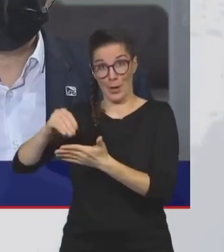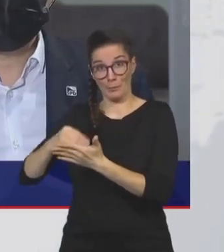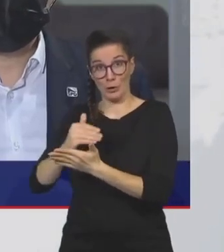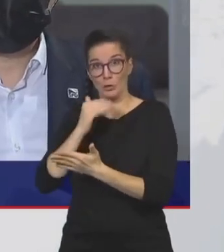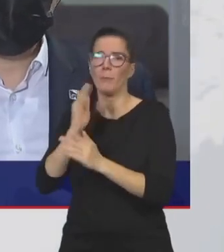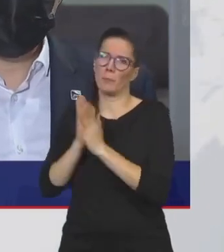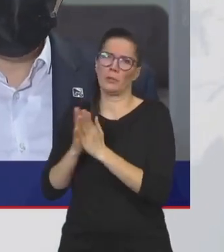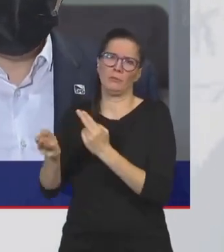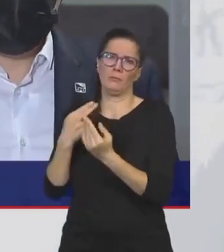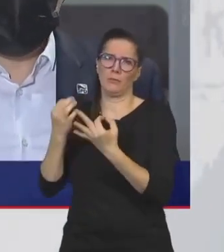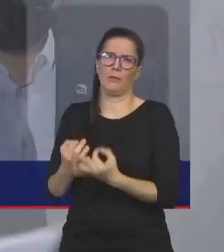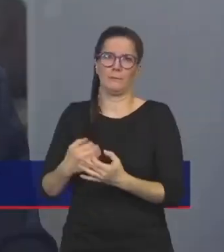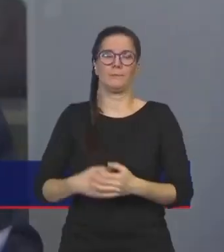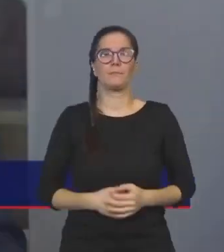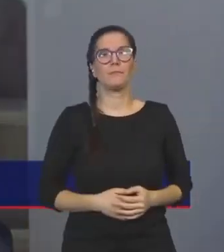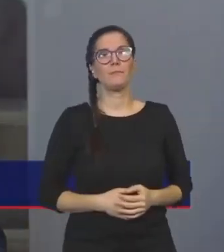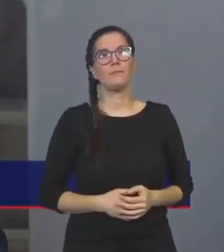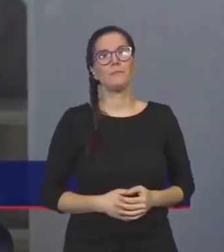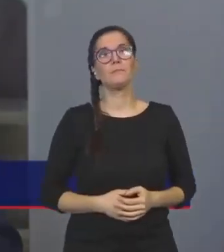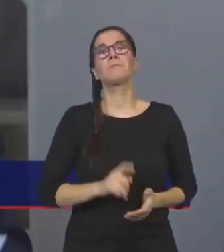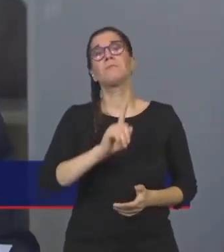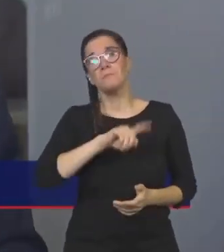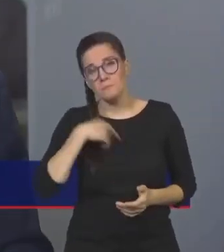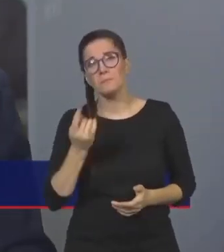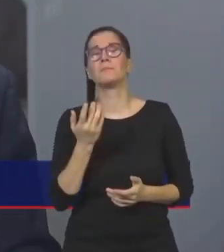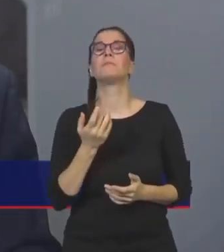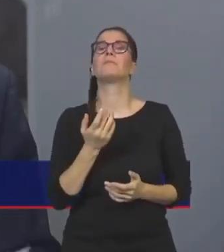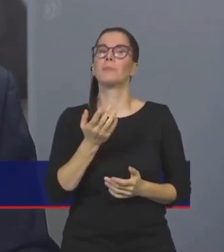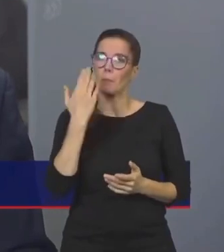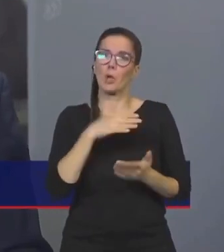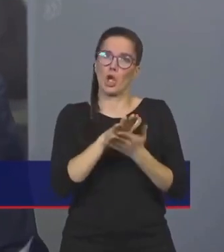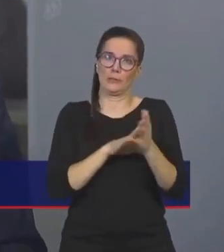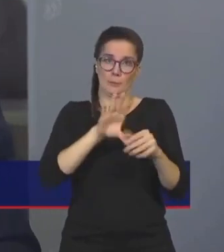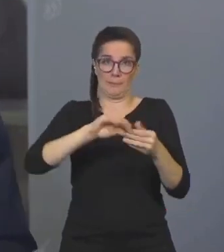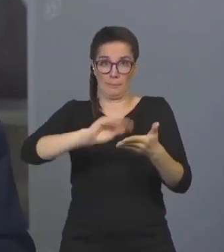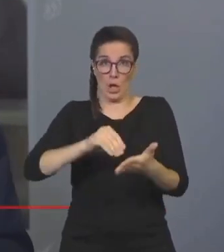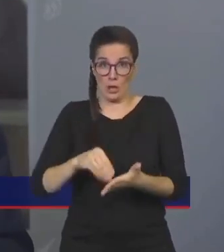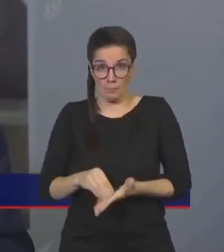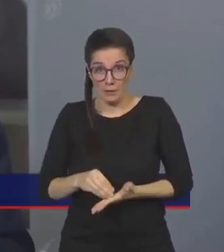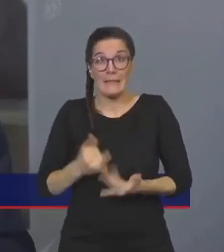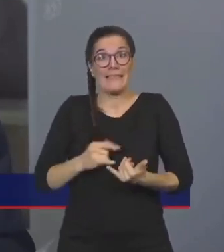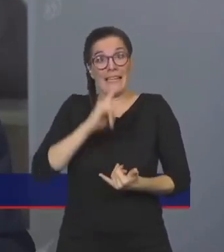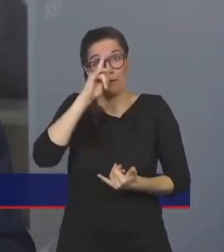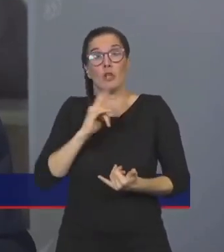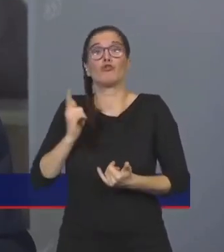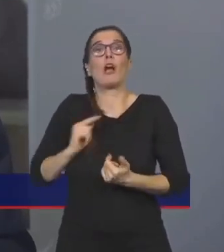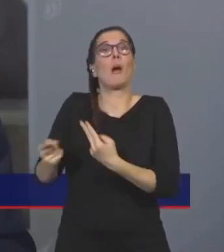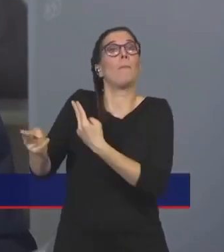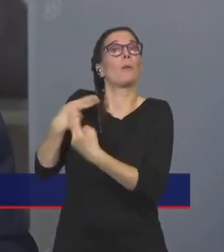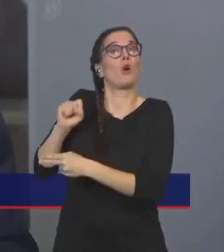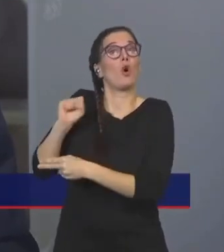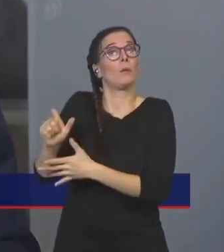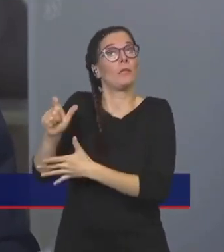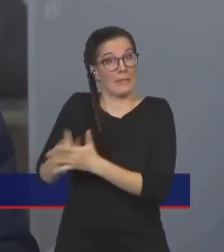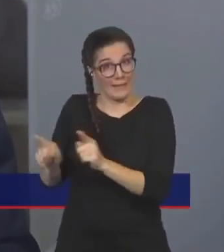prosím už jen stručnou odpověď? Tak my jsme začali sběr podpisů. Čekám dneska večer na odpověď KSČM, jestli se